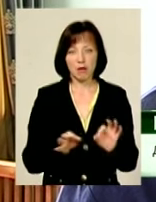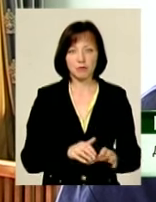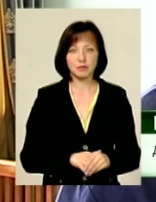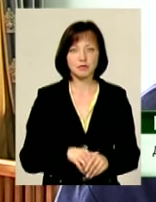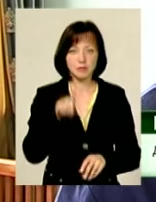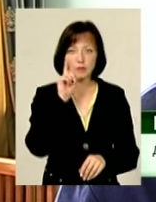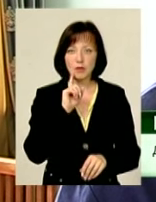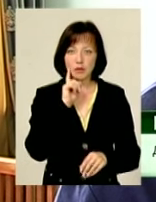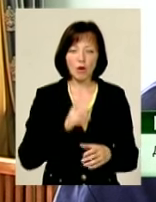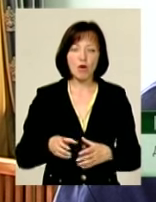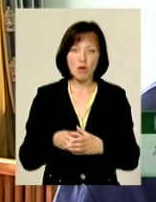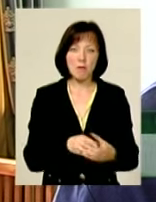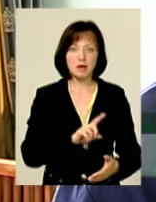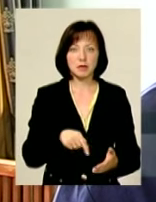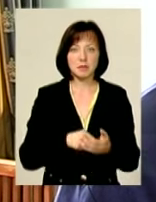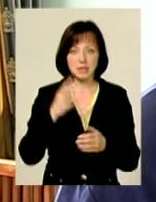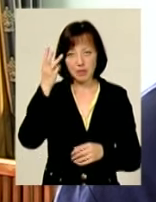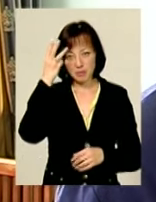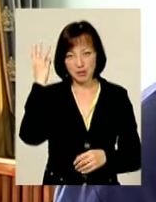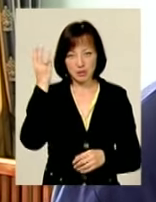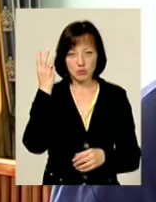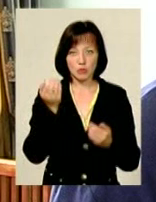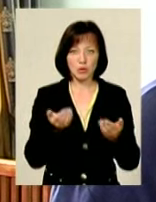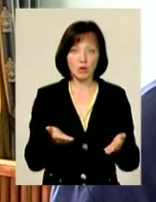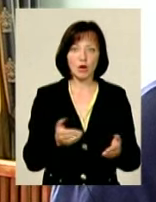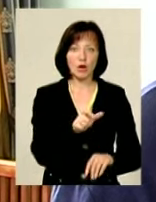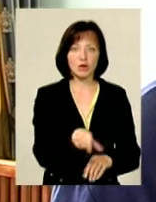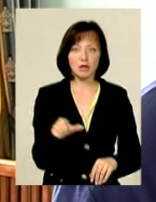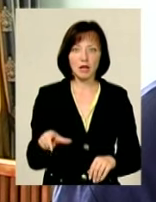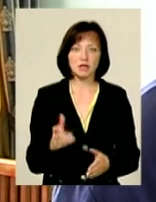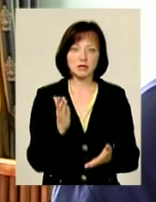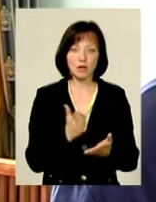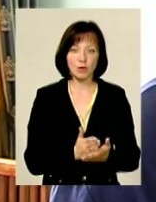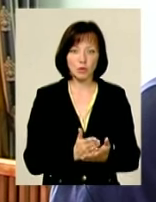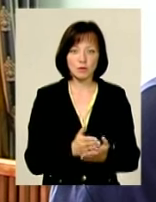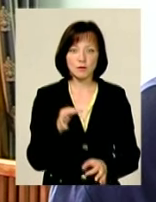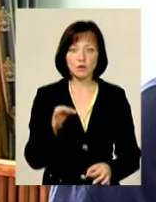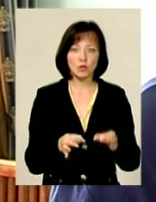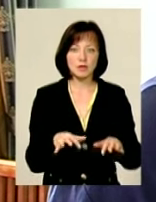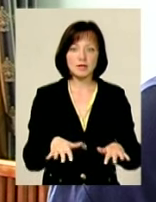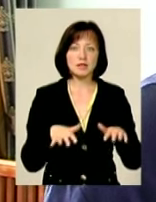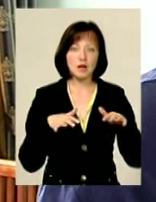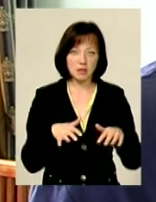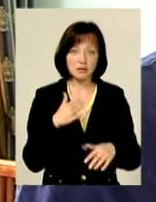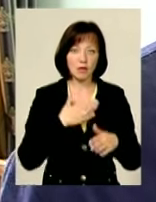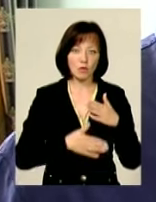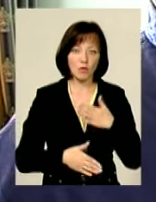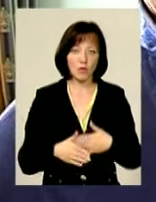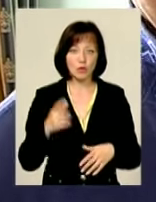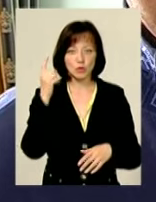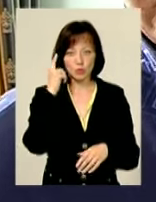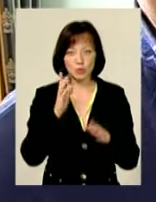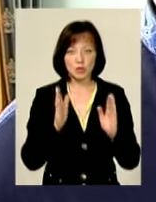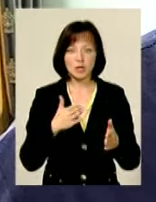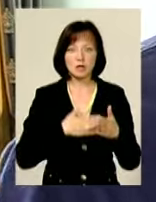Поки що громада міста Хмельницького і особі тих людей, які знаходяться в залі судового засідання, задоволені. Я думаю, що